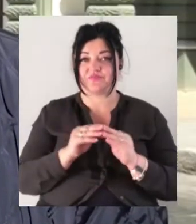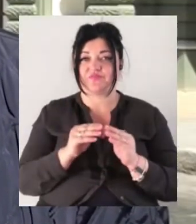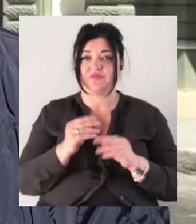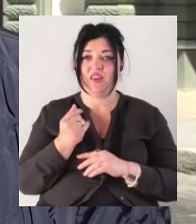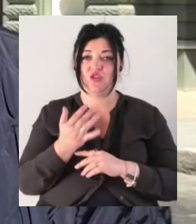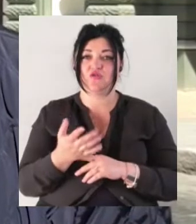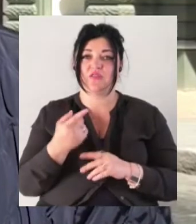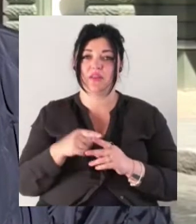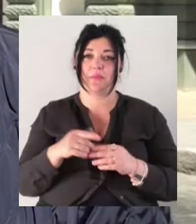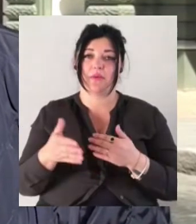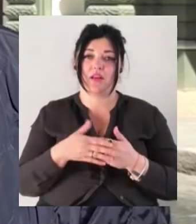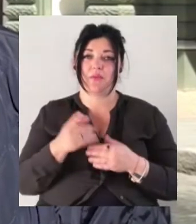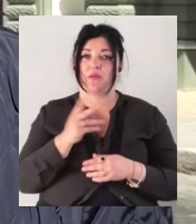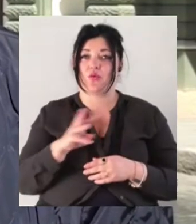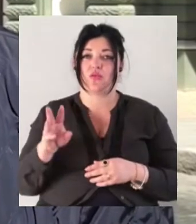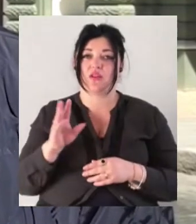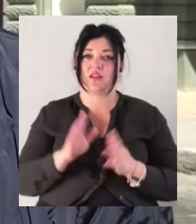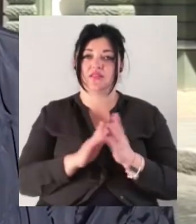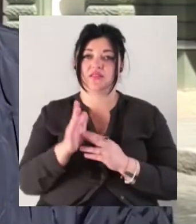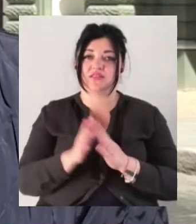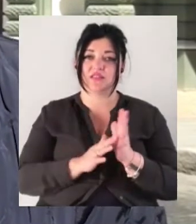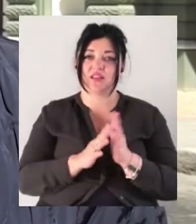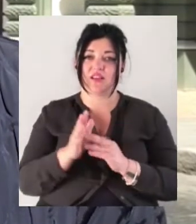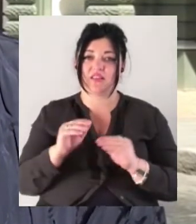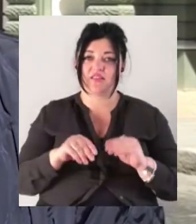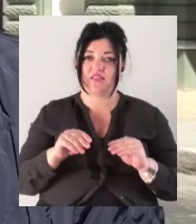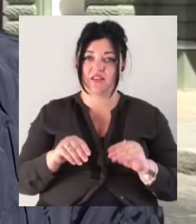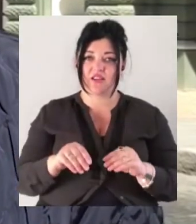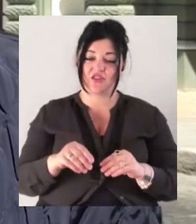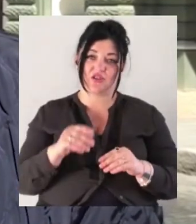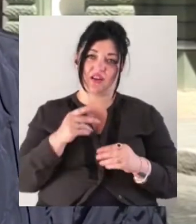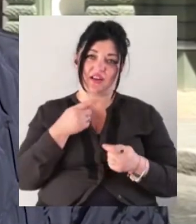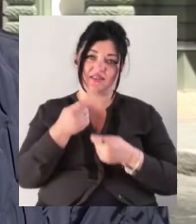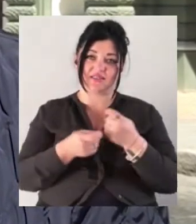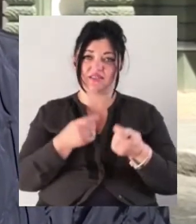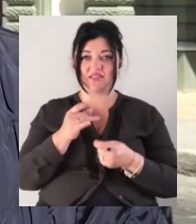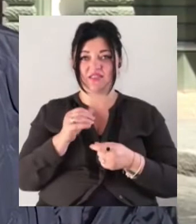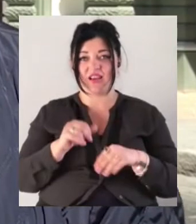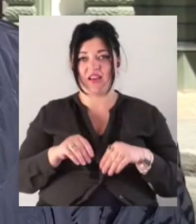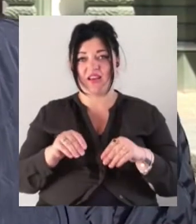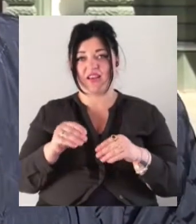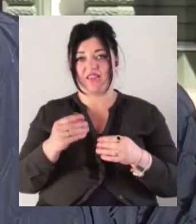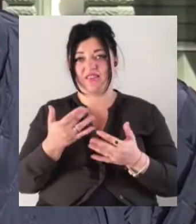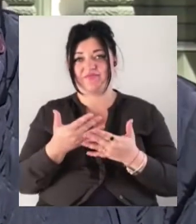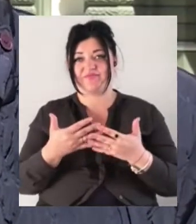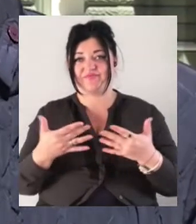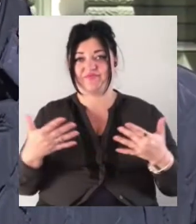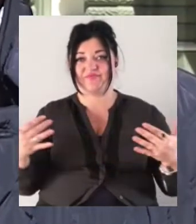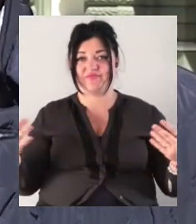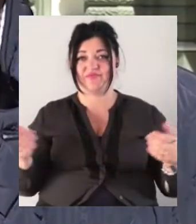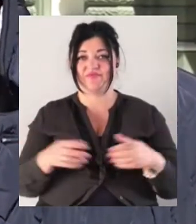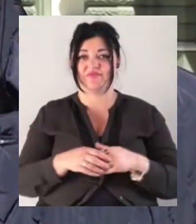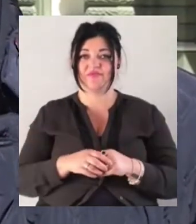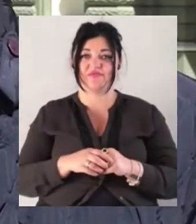порядка мільйона ростеньів виражаються. Це грошечні, це розсаду літніх світів, герані, бетуні, тагетіси.